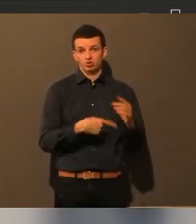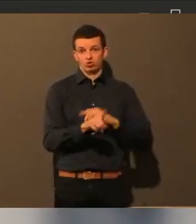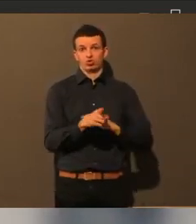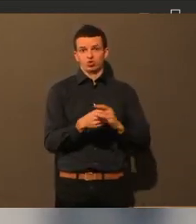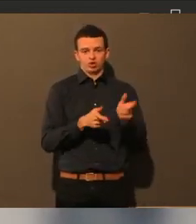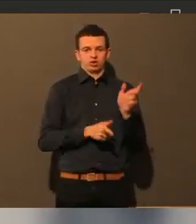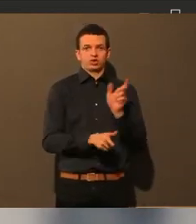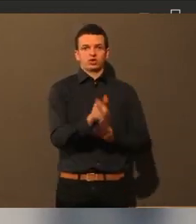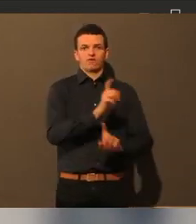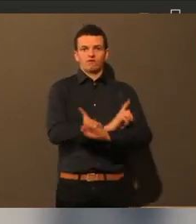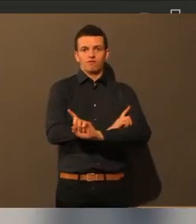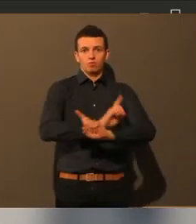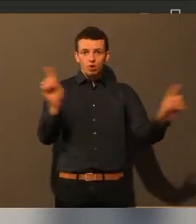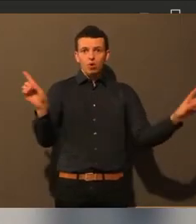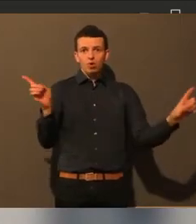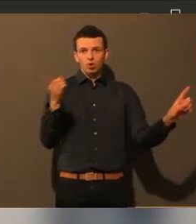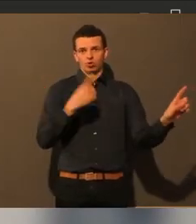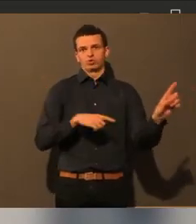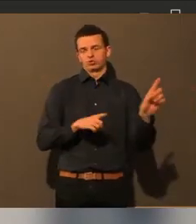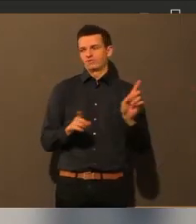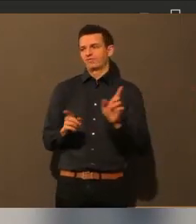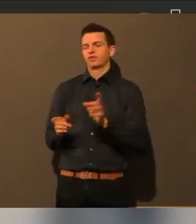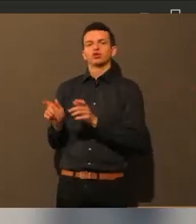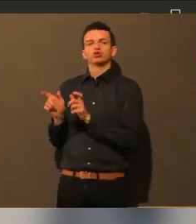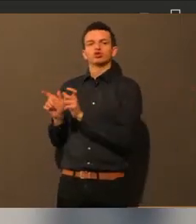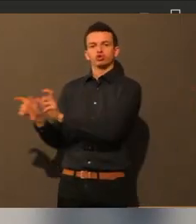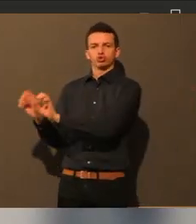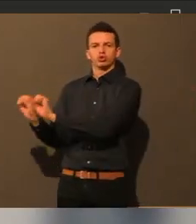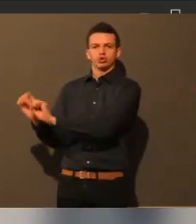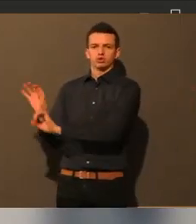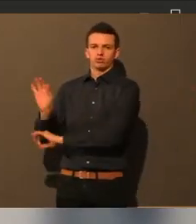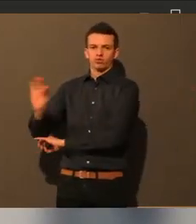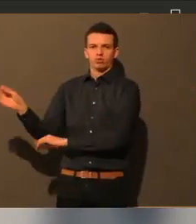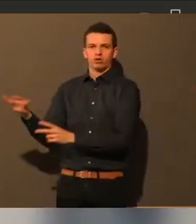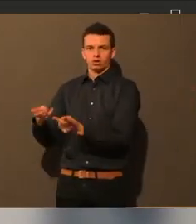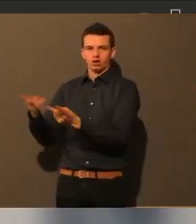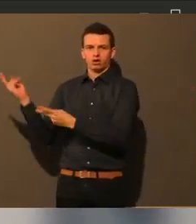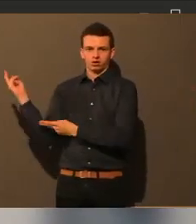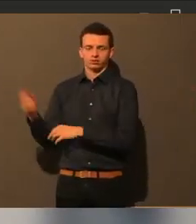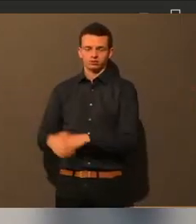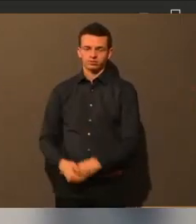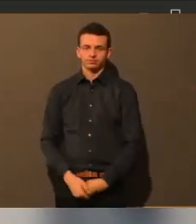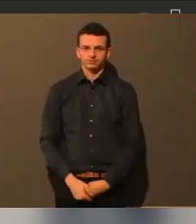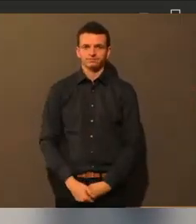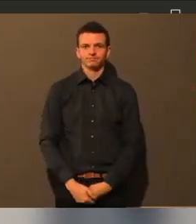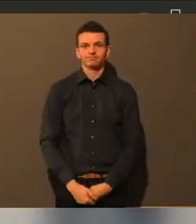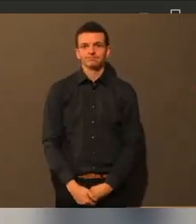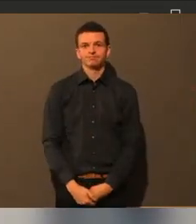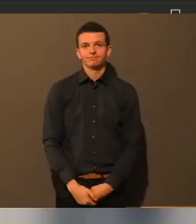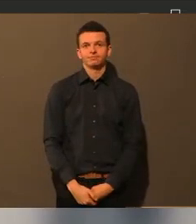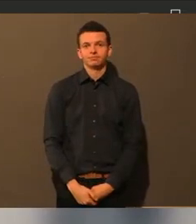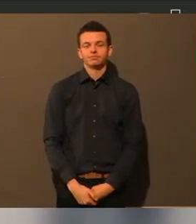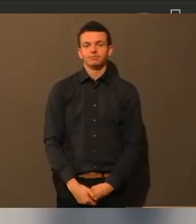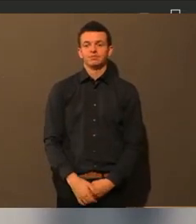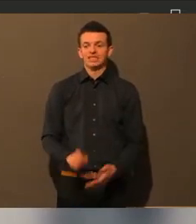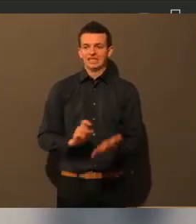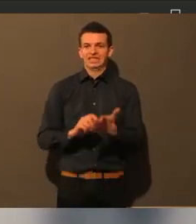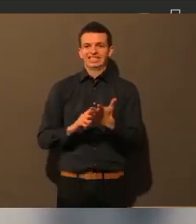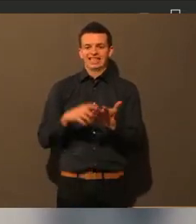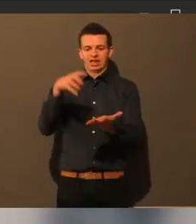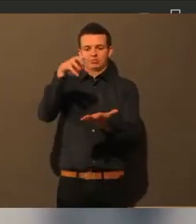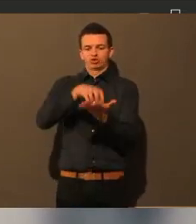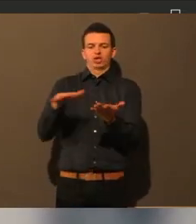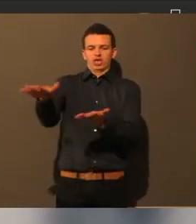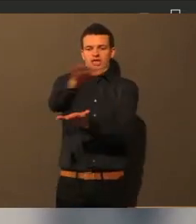ein Böllerverbot im gesamten Stadtgebiet auch nicht erlaubt. Das Böllerverbot im gesamten Stadtgebiet, Böller sind